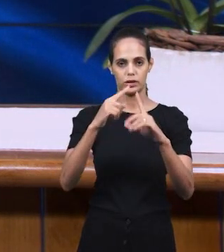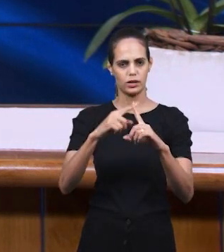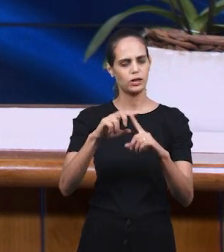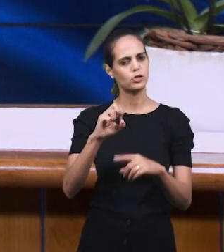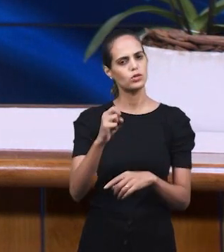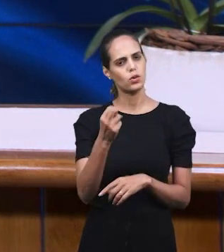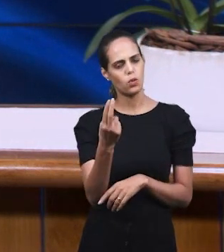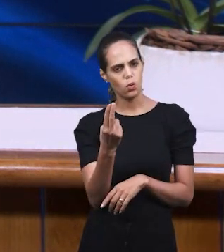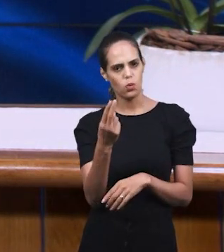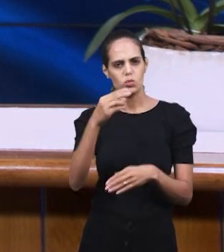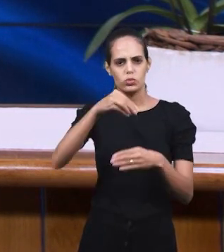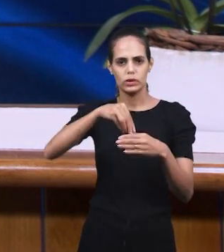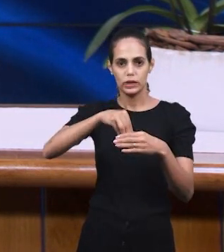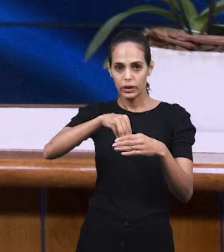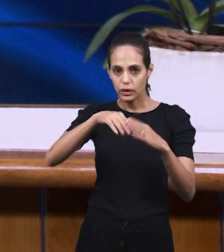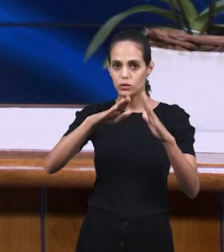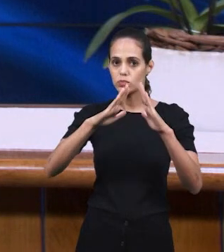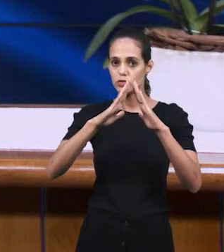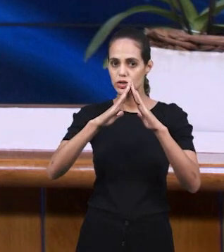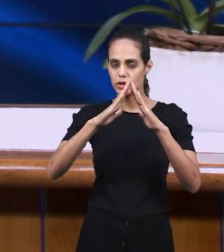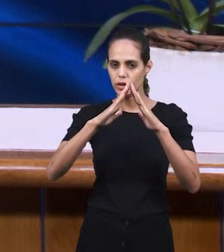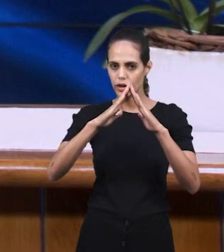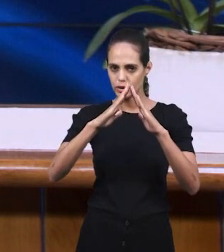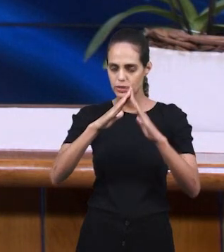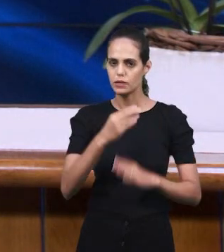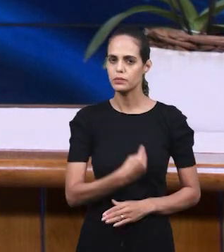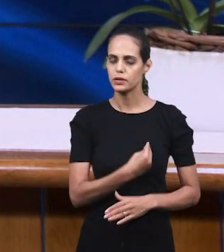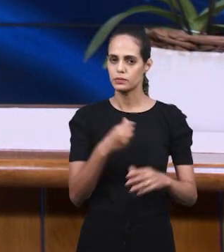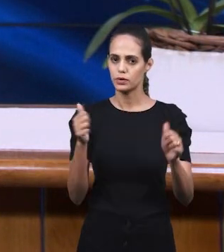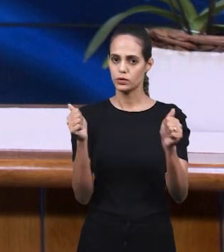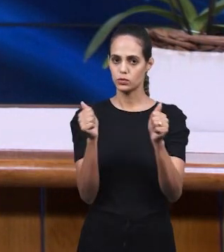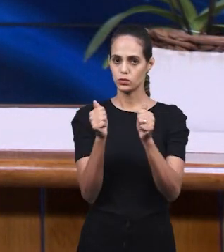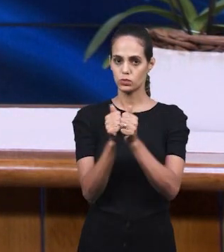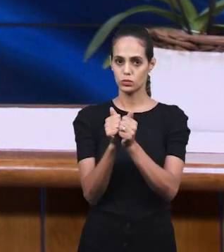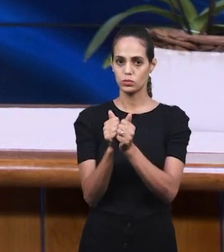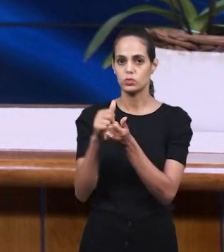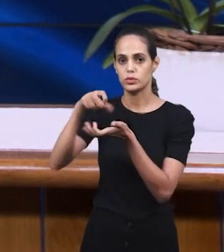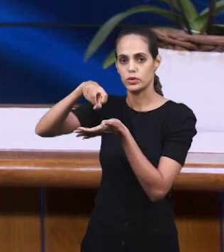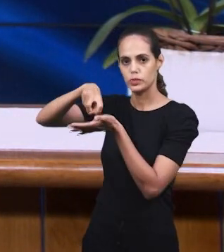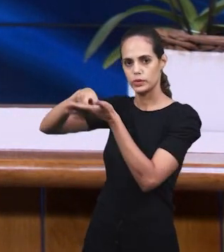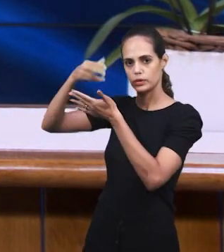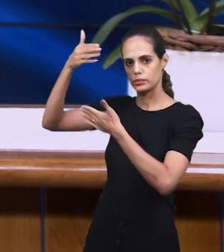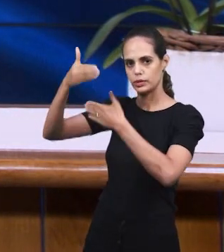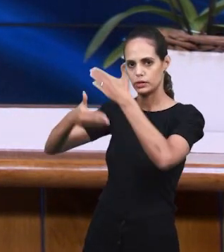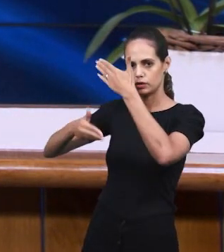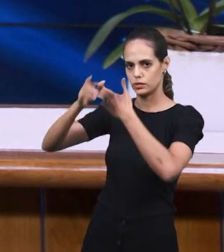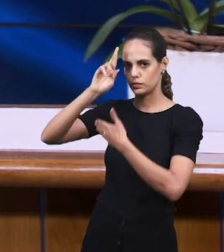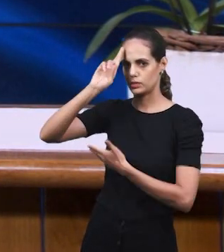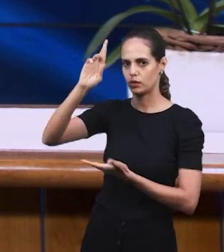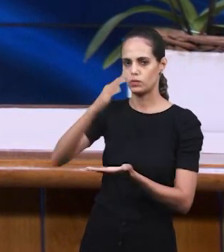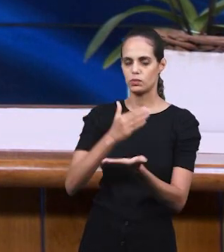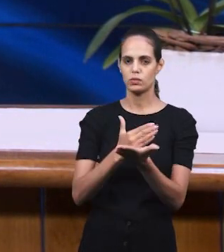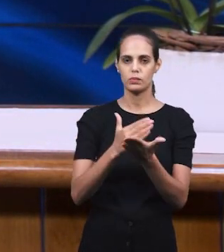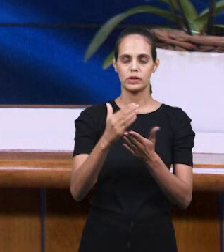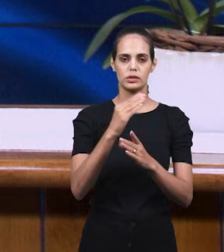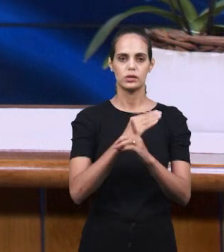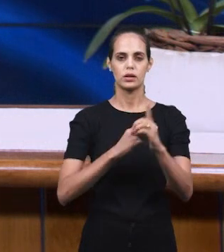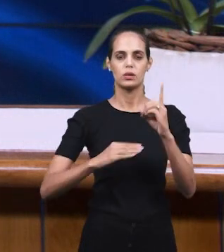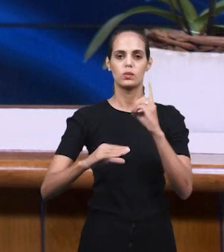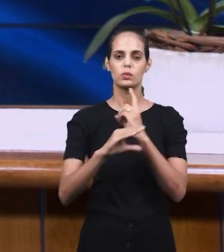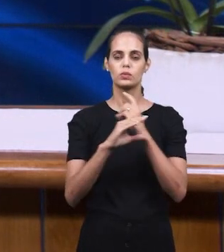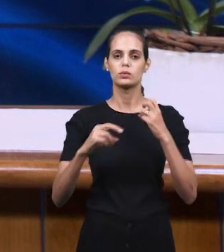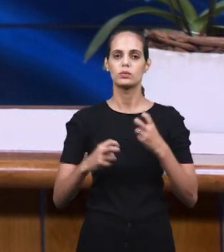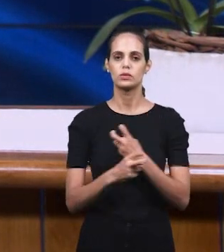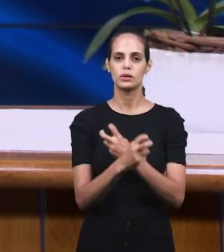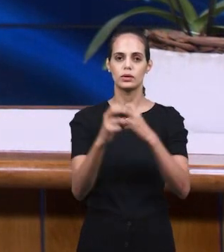дома. Участвуйте вместе с нами. Склонитесь на колени перед Господом, чтобы начать это богослужение, воззвав о